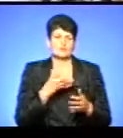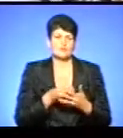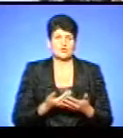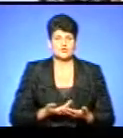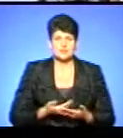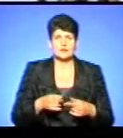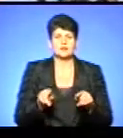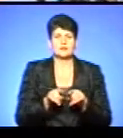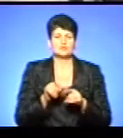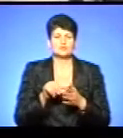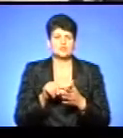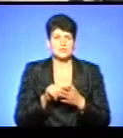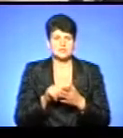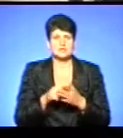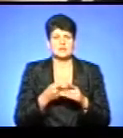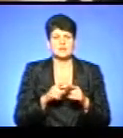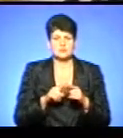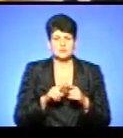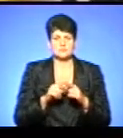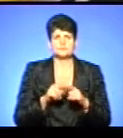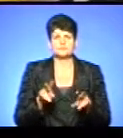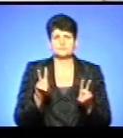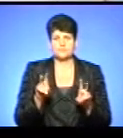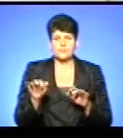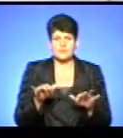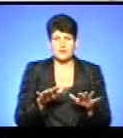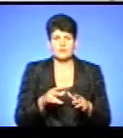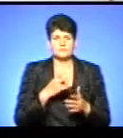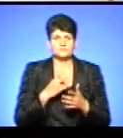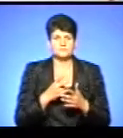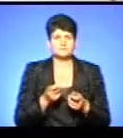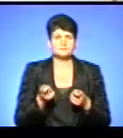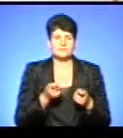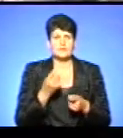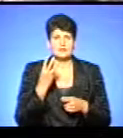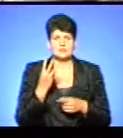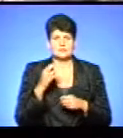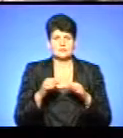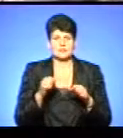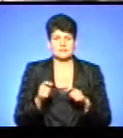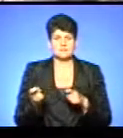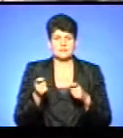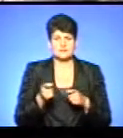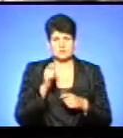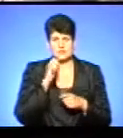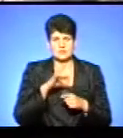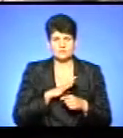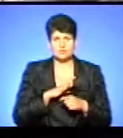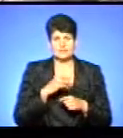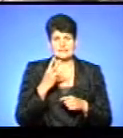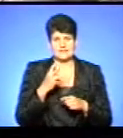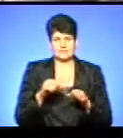Також учасники «Чумацького шляху» репрезентували три велосипеди, які привезли з України. У нас було три унікальних велосипеди.